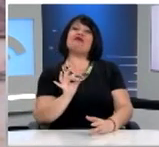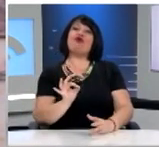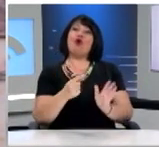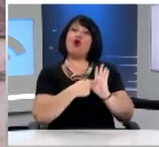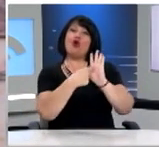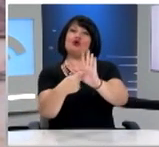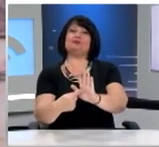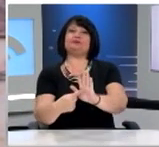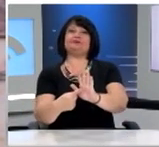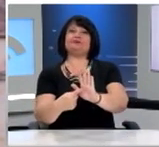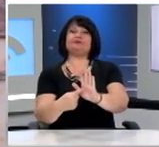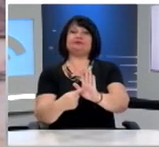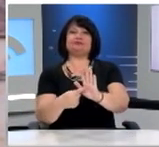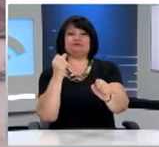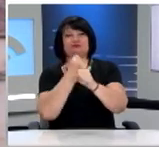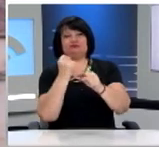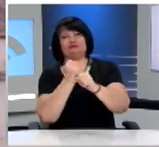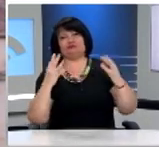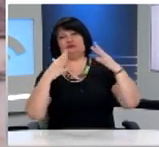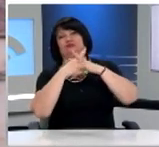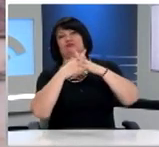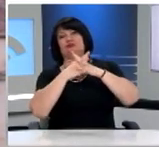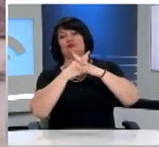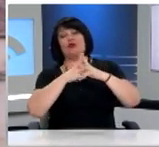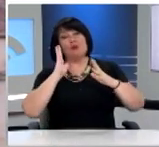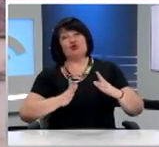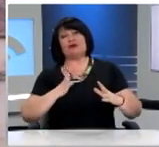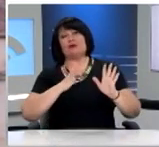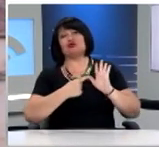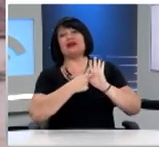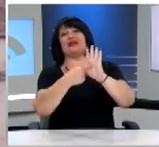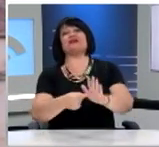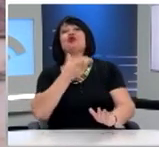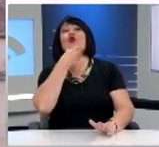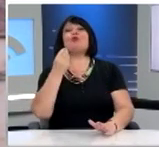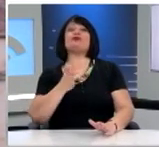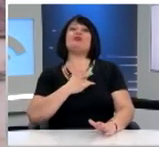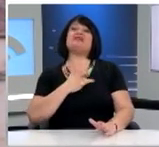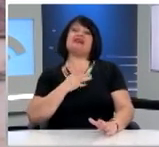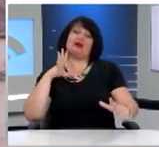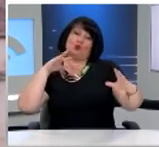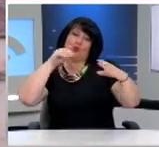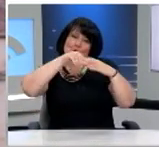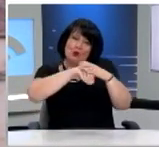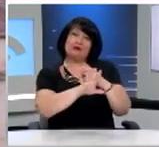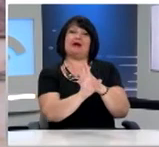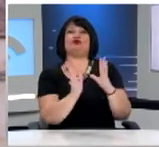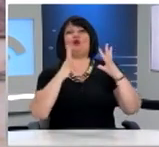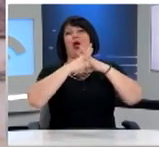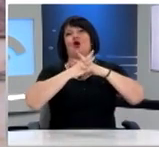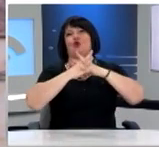πιο πιστή απόδοση που θα μπορούσε να δώσει ο άνθρωπος Στην ομορφιά της ψυχής του Τότε λοιπόν